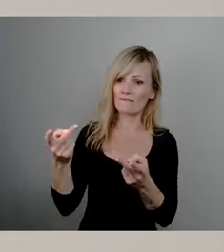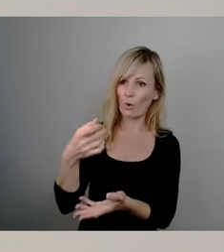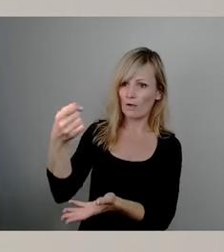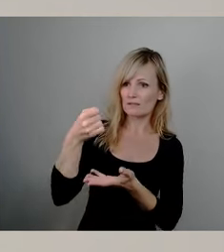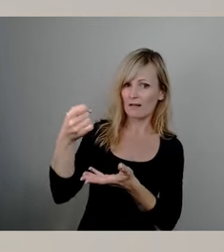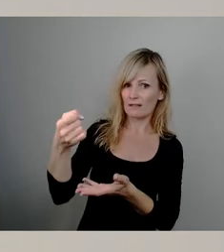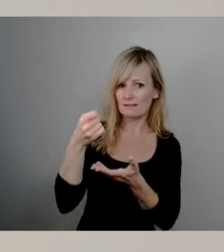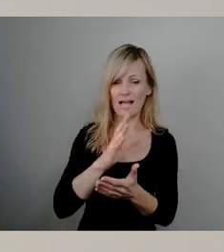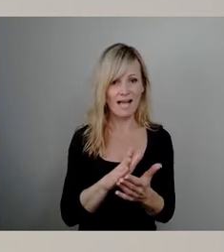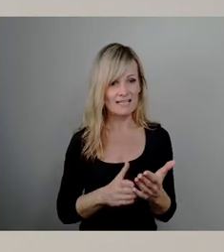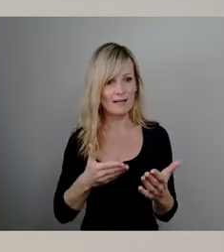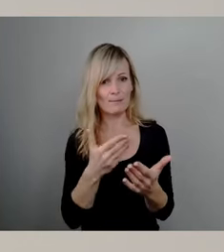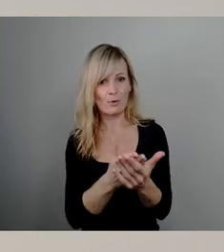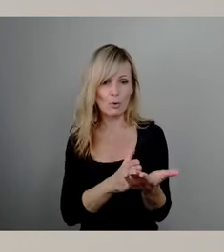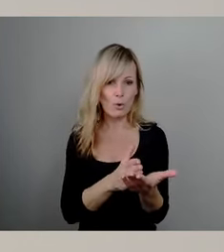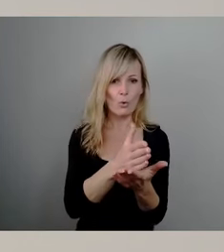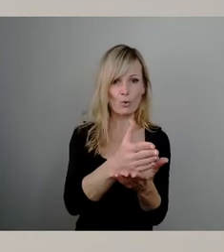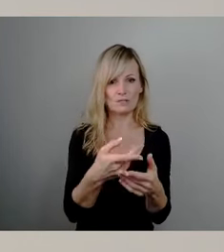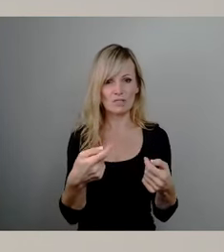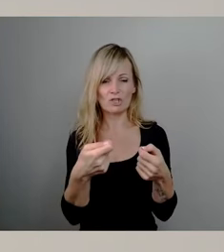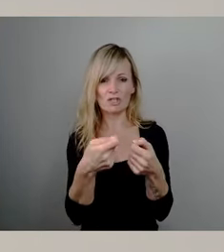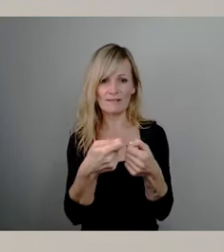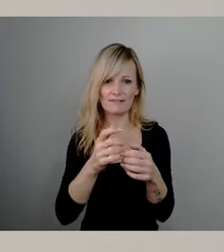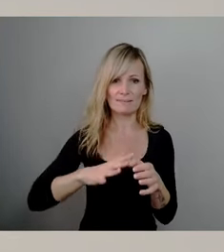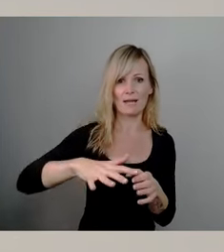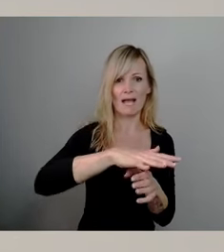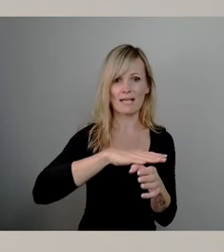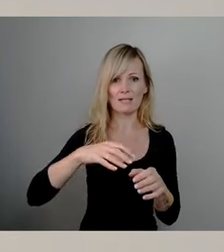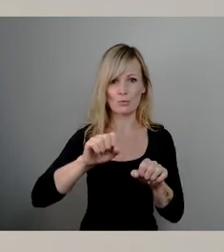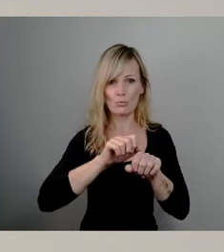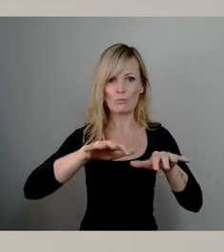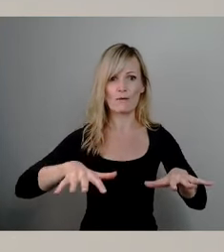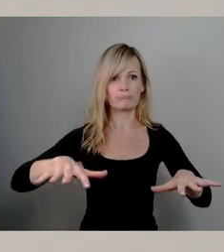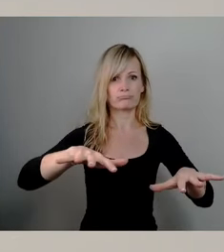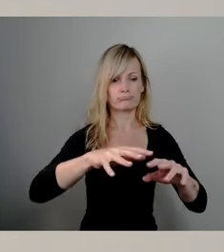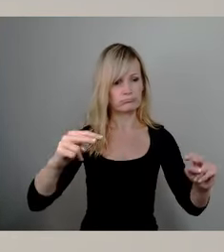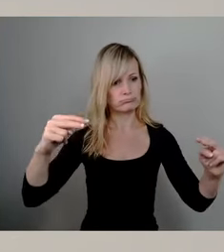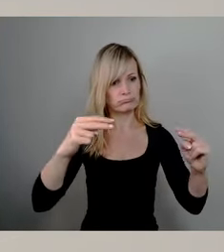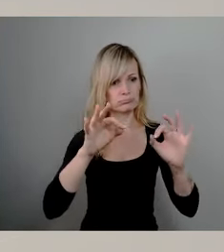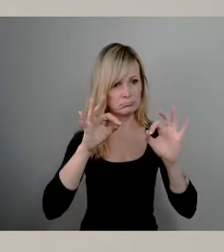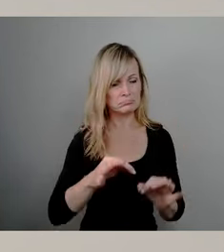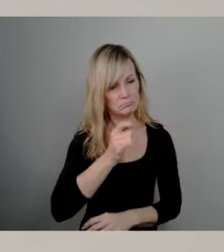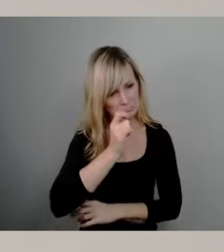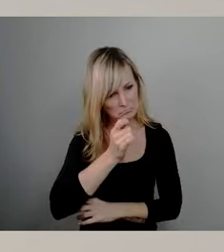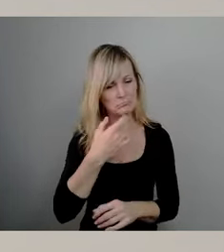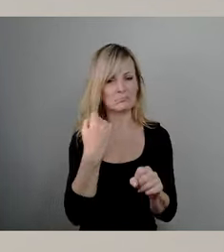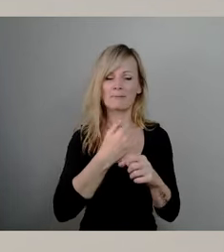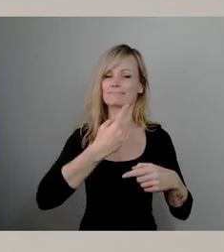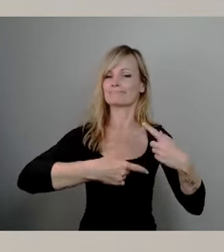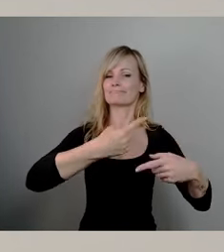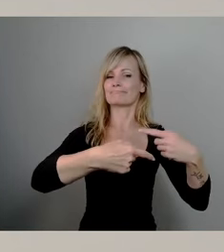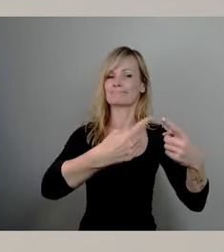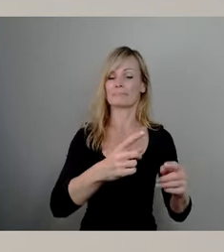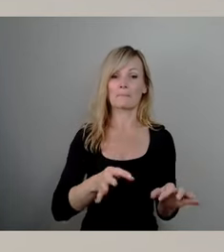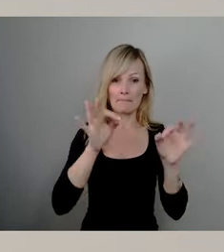bringen, die geschäftsbereichsübergreifend geschätzt werden und durch ihre Arbeit überzeugen und dann irgendwann mal zu 100